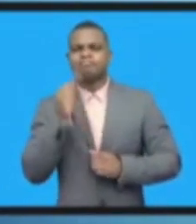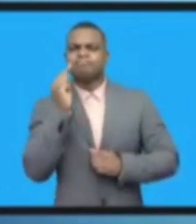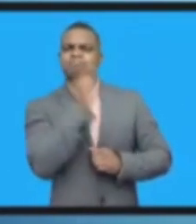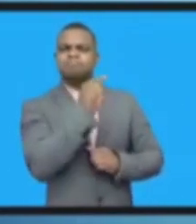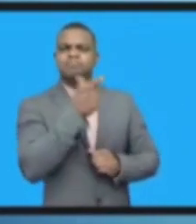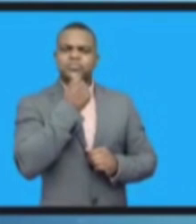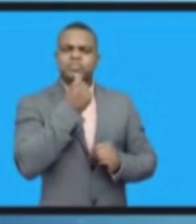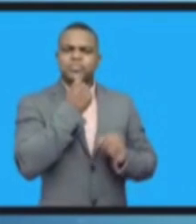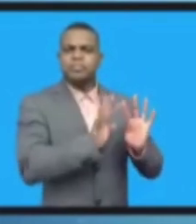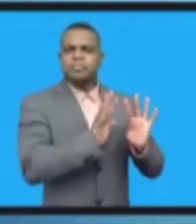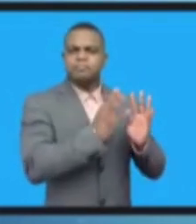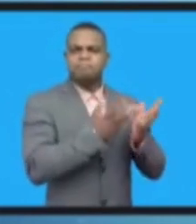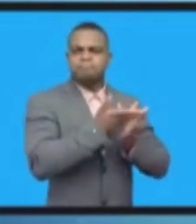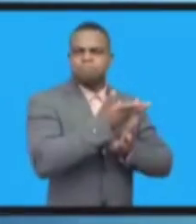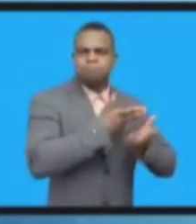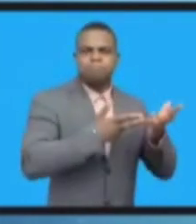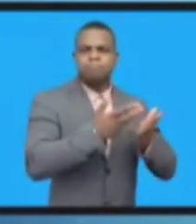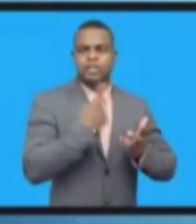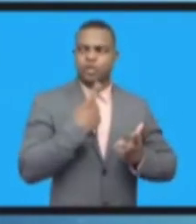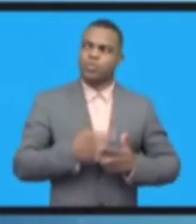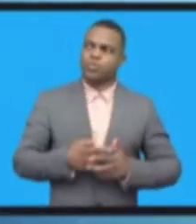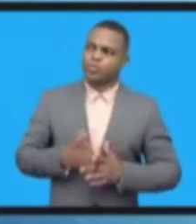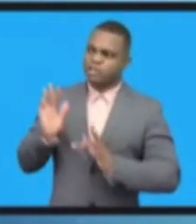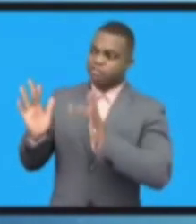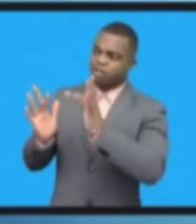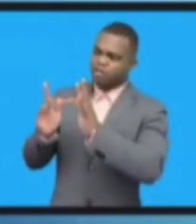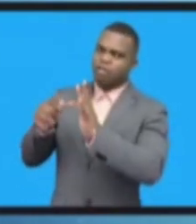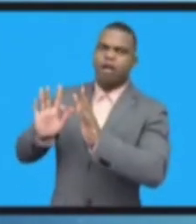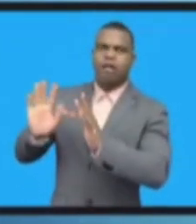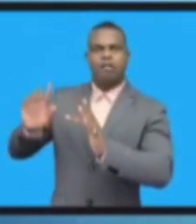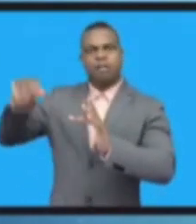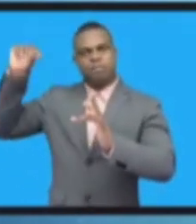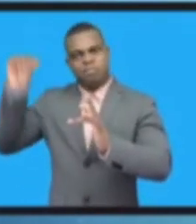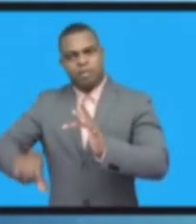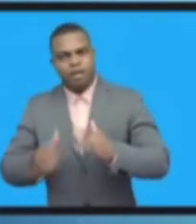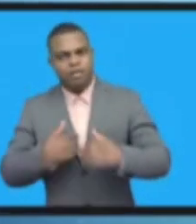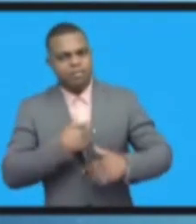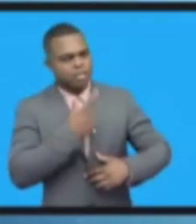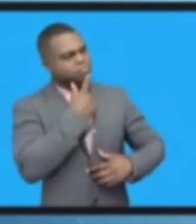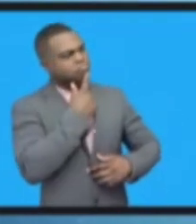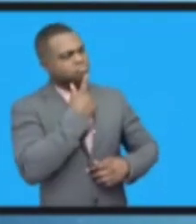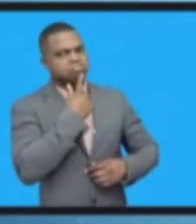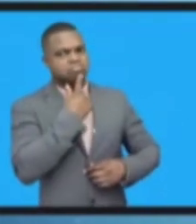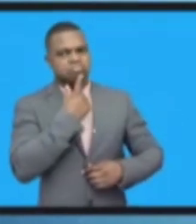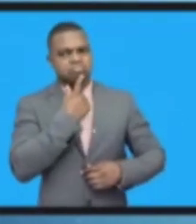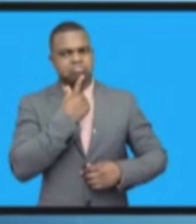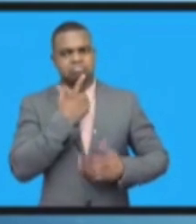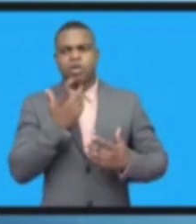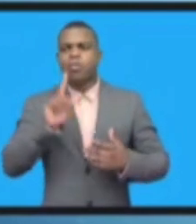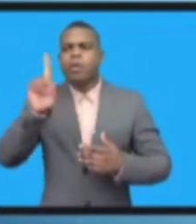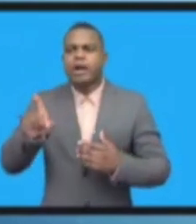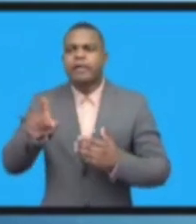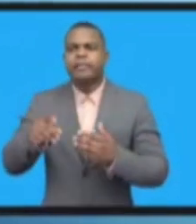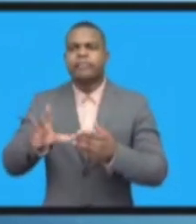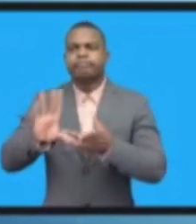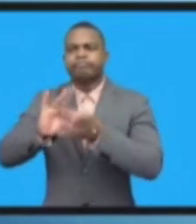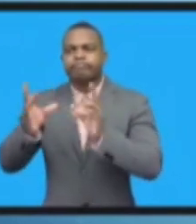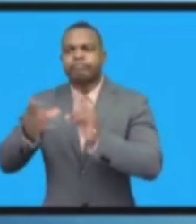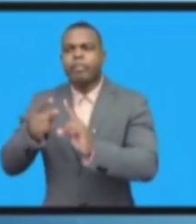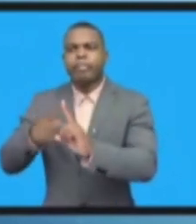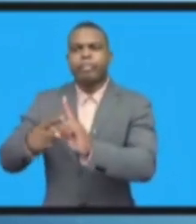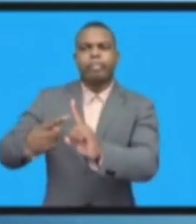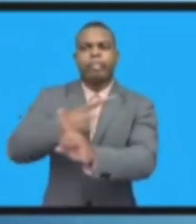все вдруг начали говорить, что интернет – это так плохо. Эти все вот эти фальшивые новости, эти проблемы интернета и так далее и тому